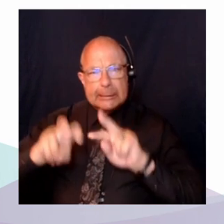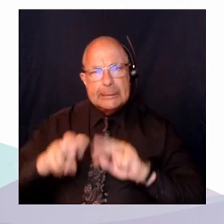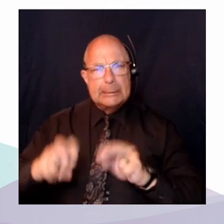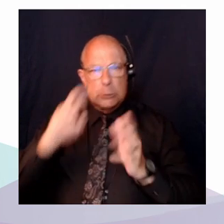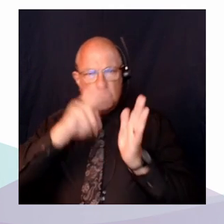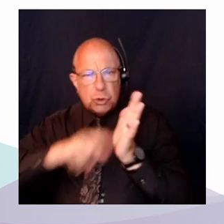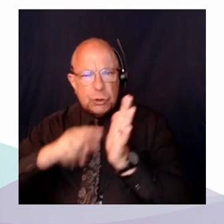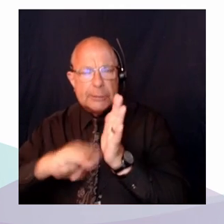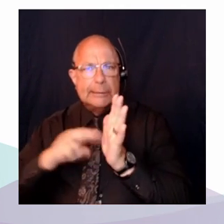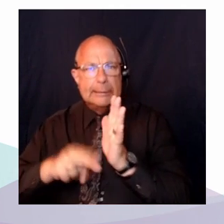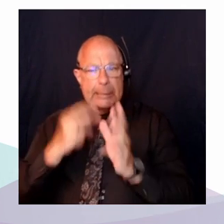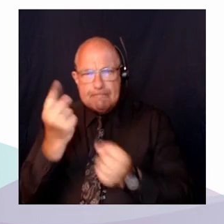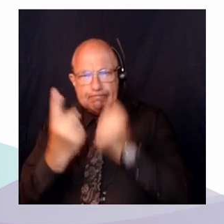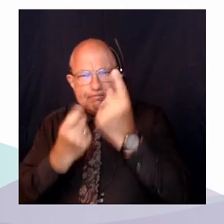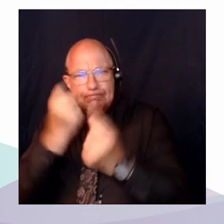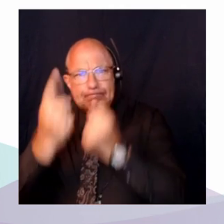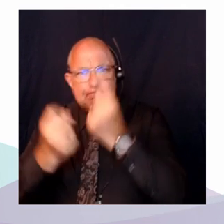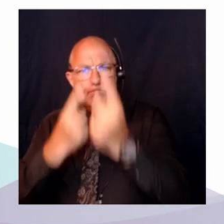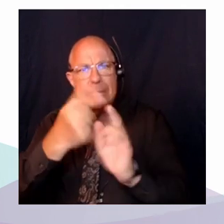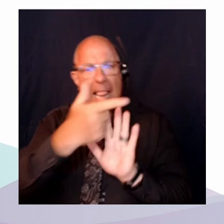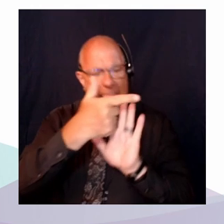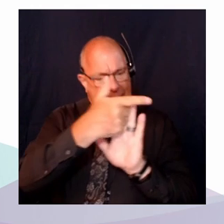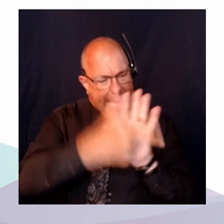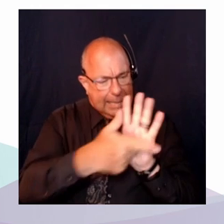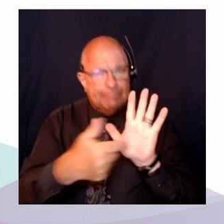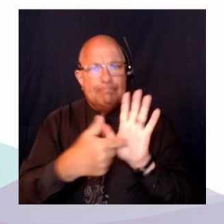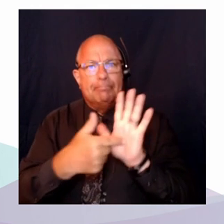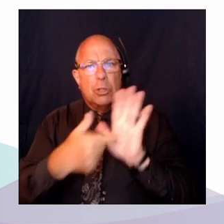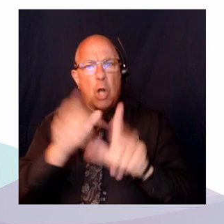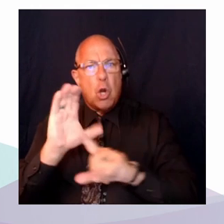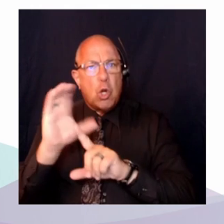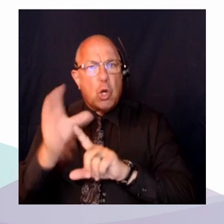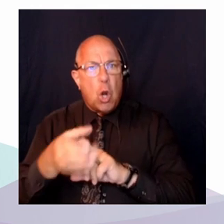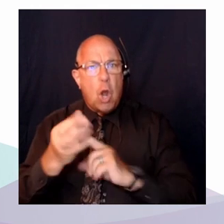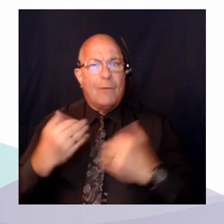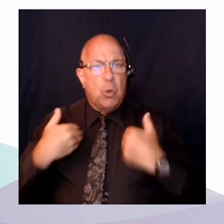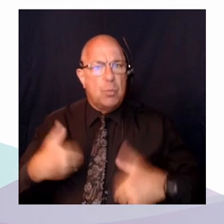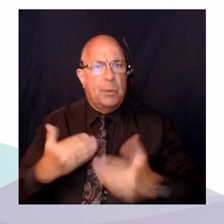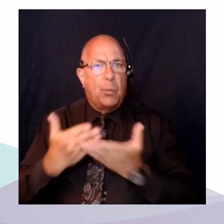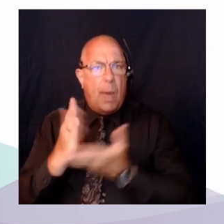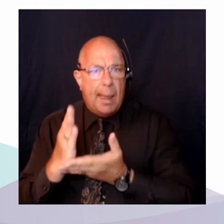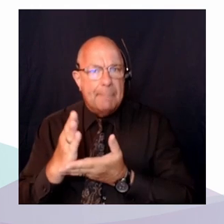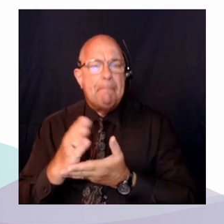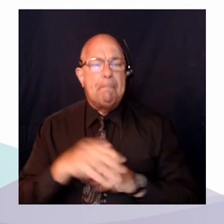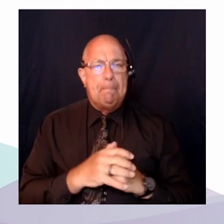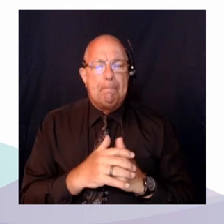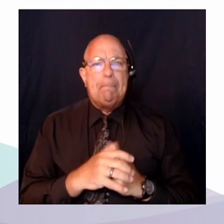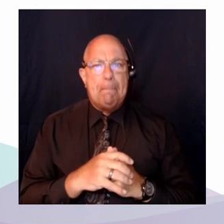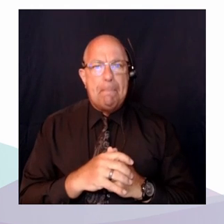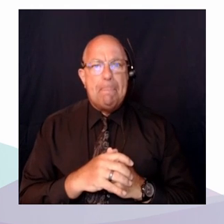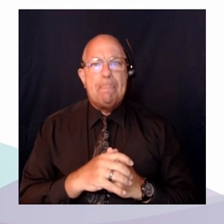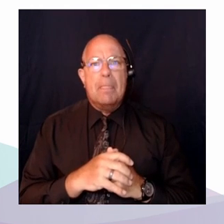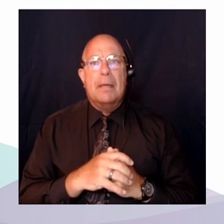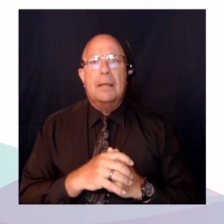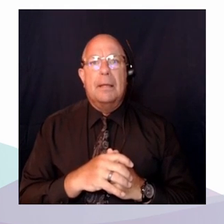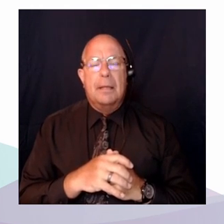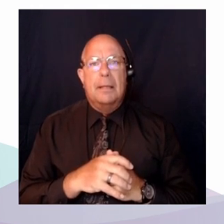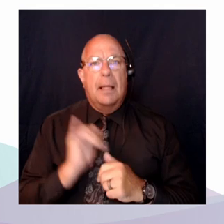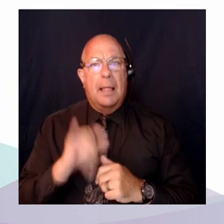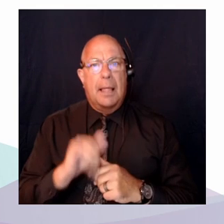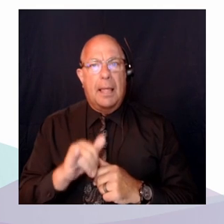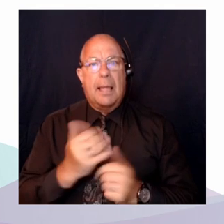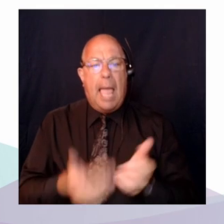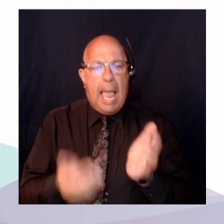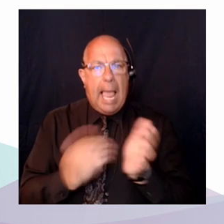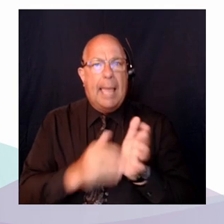culture juridique des droits de la personne qui produit et qui reproduit la marginalisation des